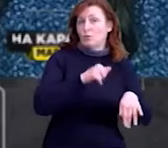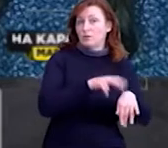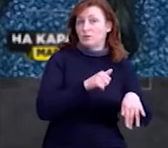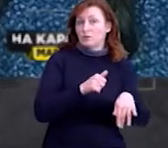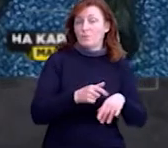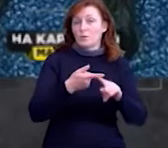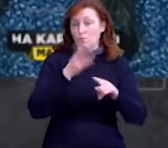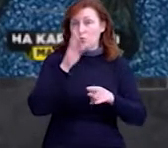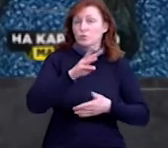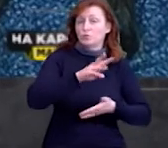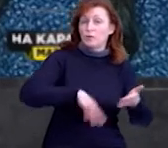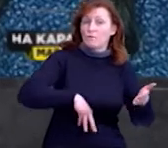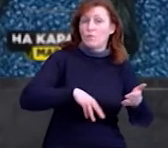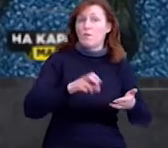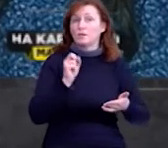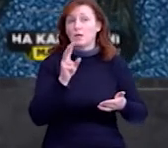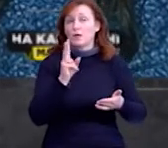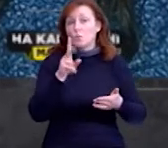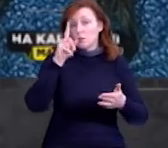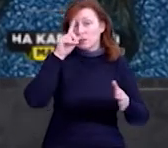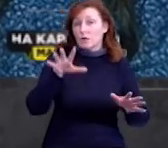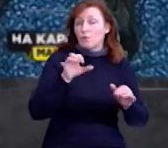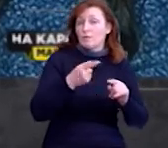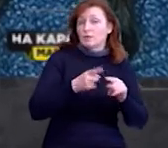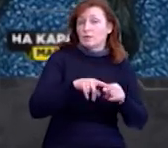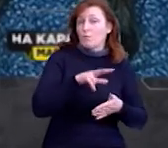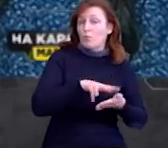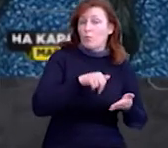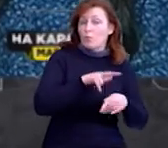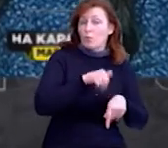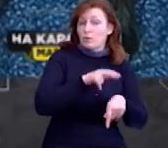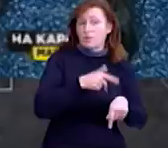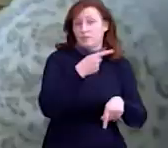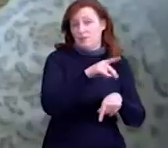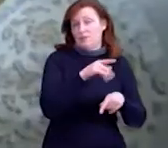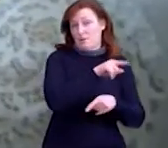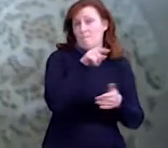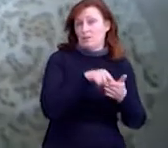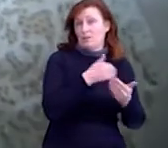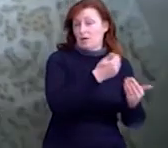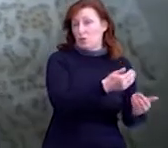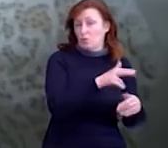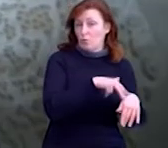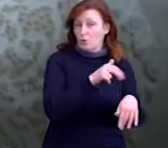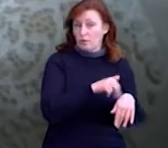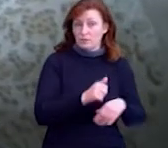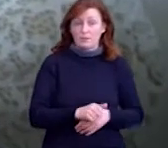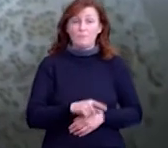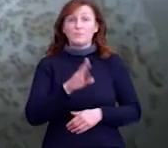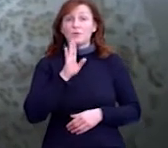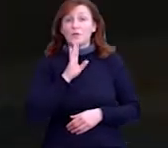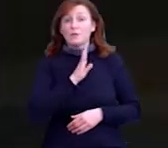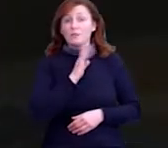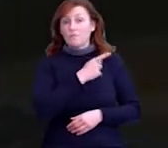Будуть за це штрафувати, чи як буде реагувати на це поліція – це питання точно до поліції. Українка Софія Вовк нещодавно